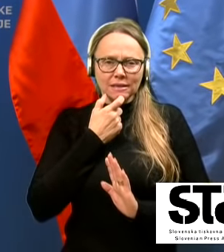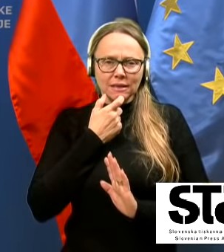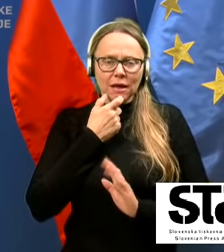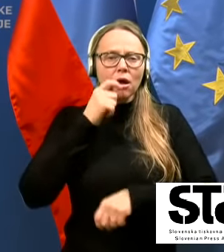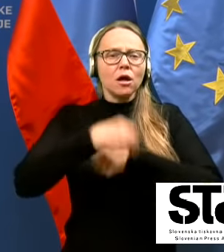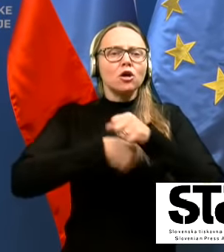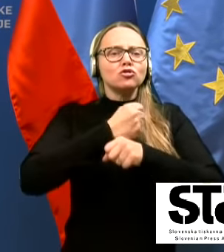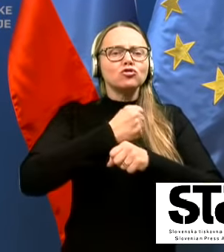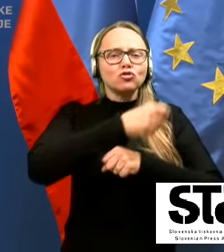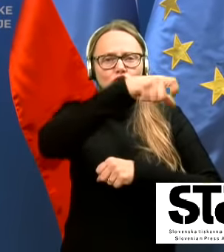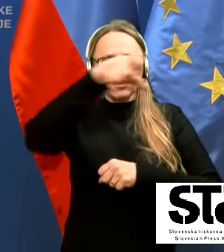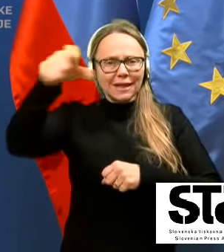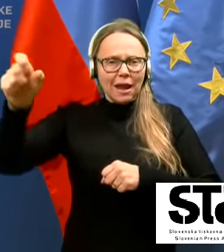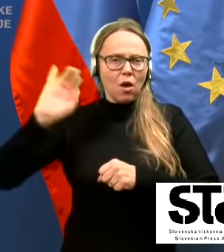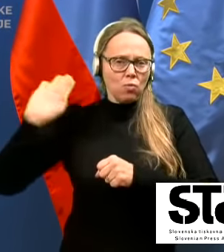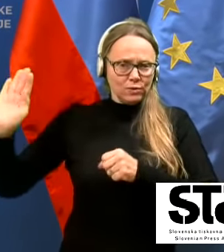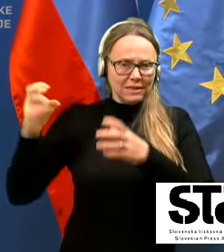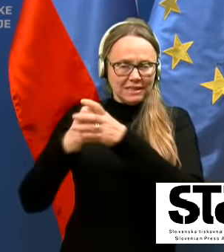Hvala.